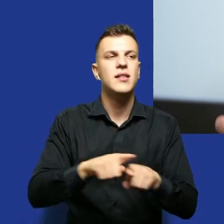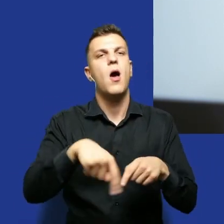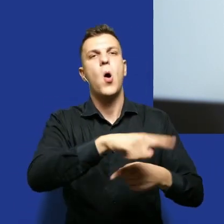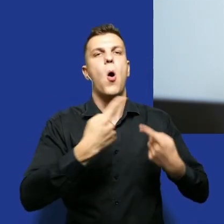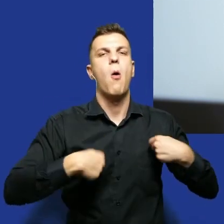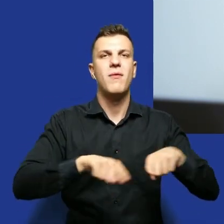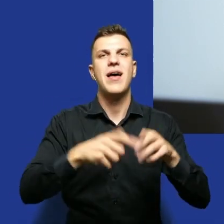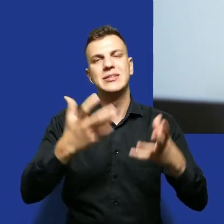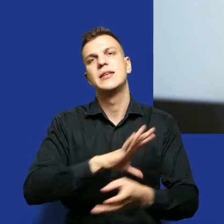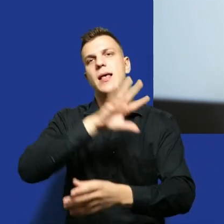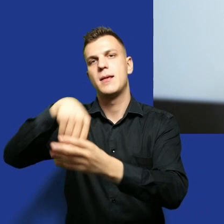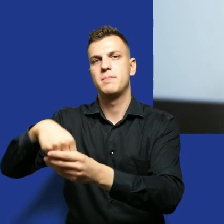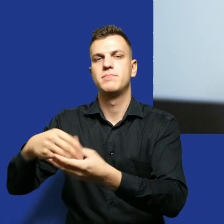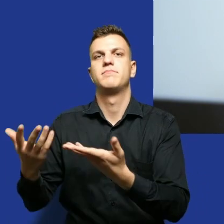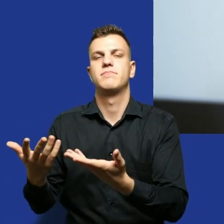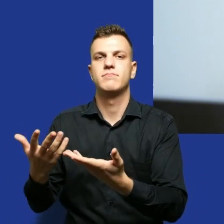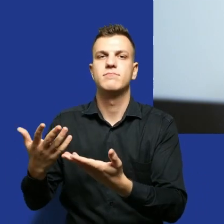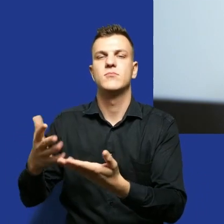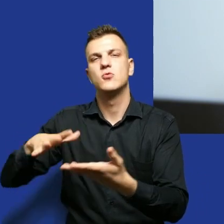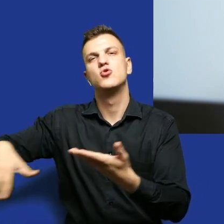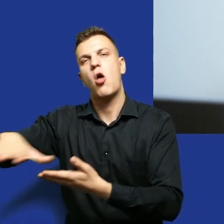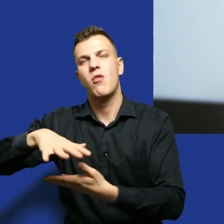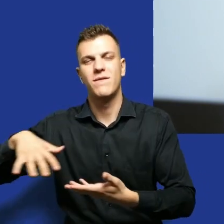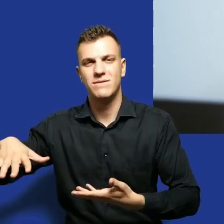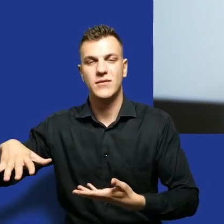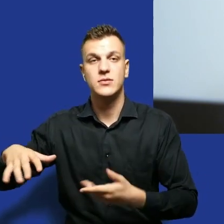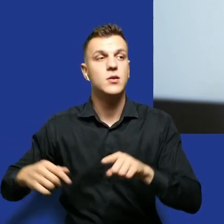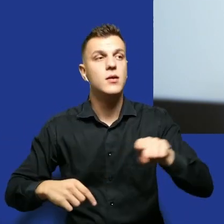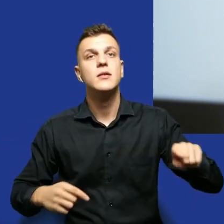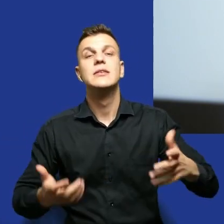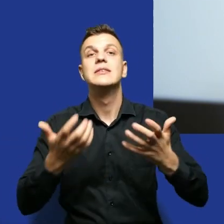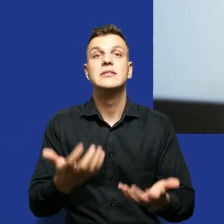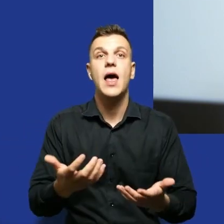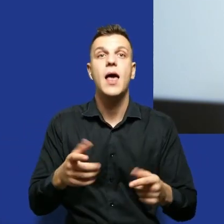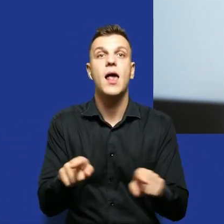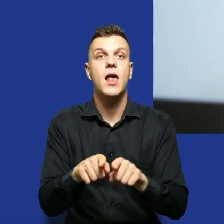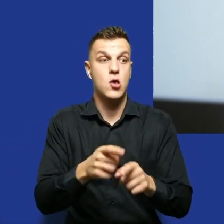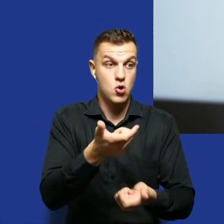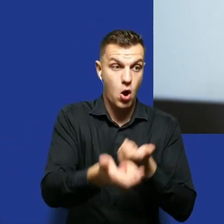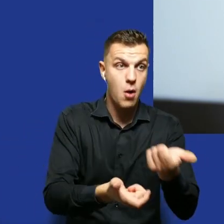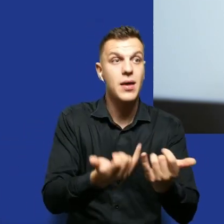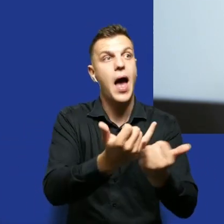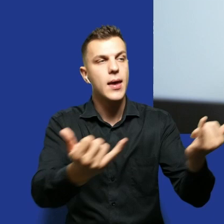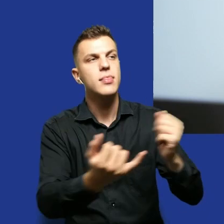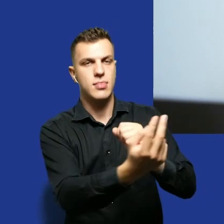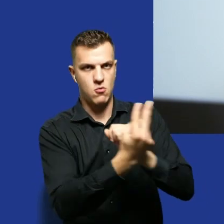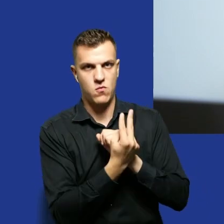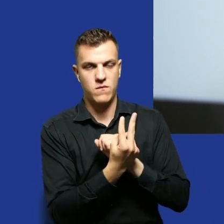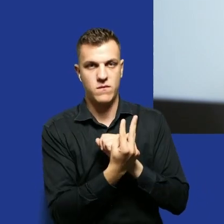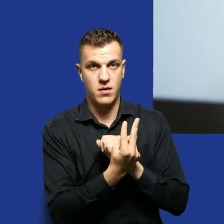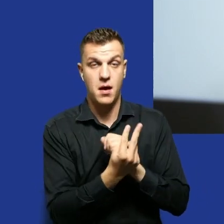w jakiś sposób być aktywnymi w swoim środowisku jest działanie w taki sposób, żeby być wiarygodni. I w sytuacji, w której ktoś